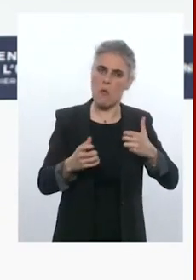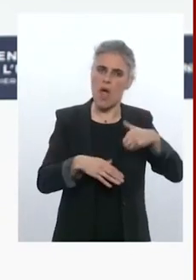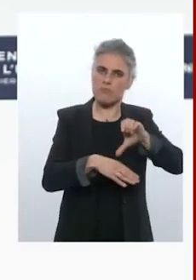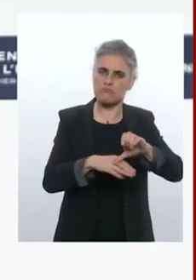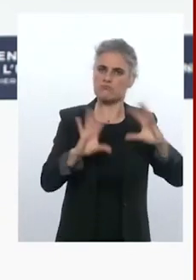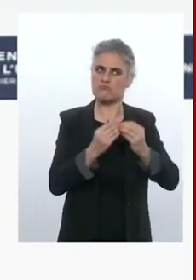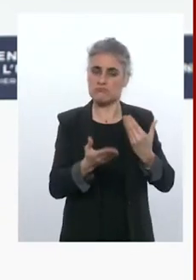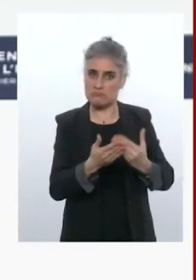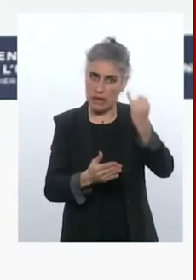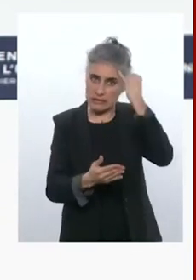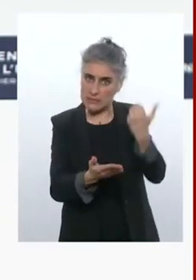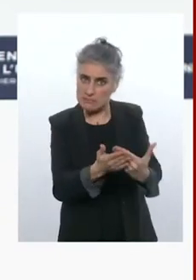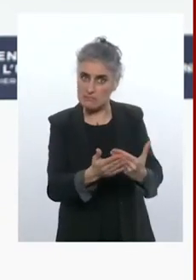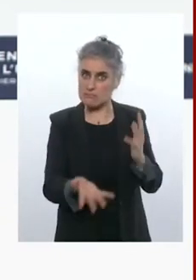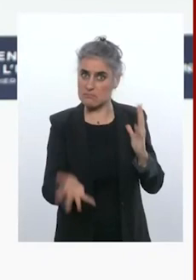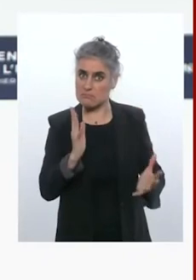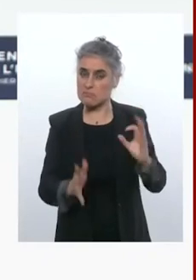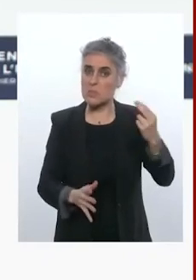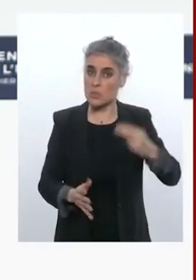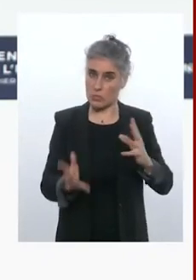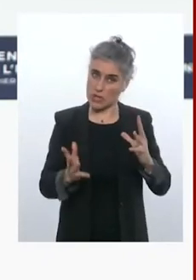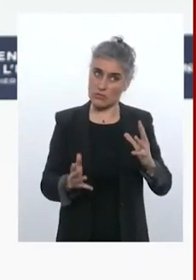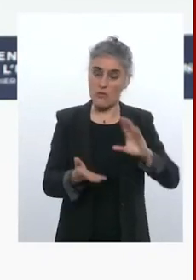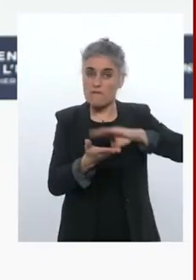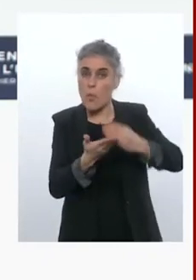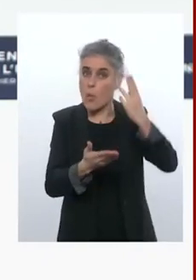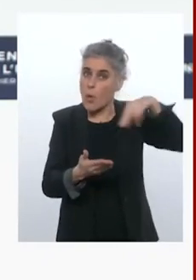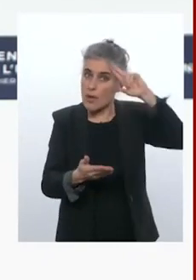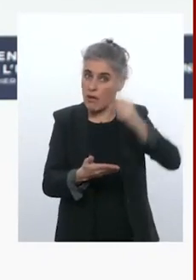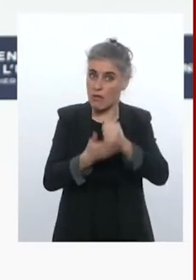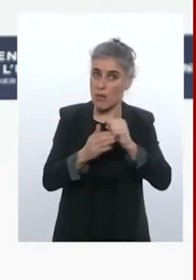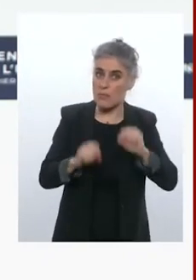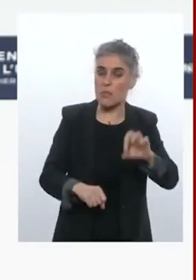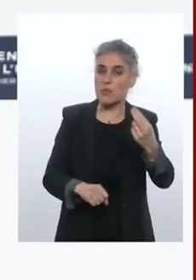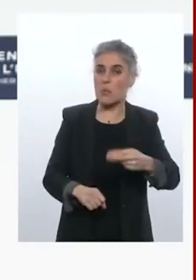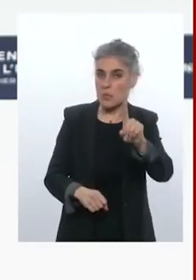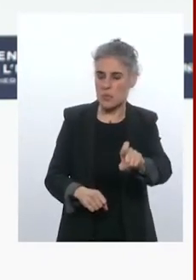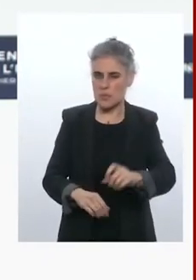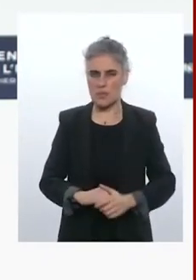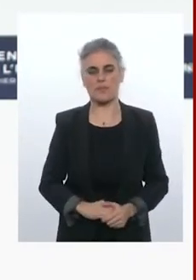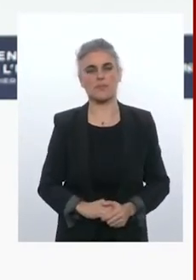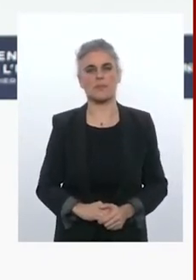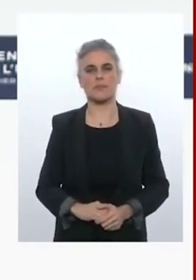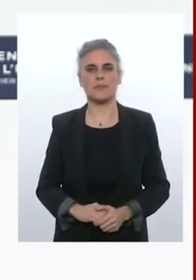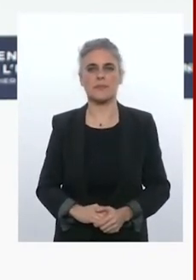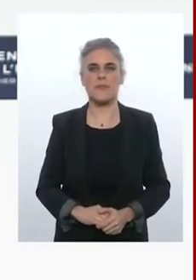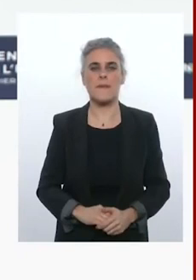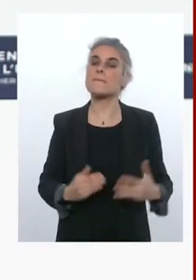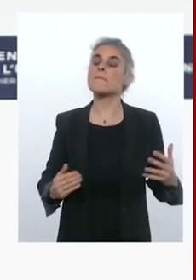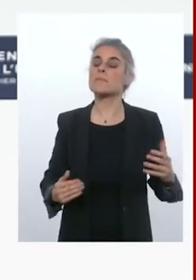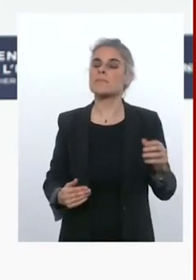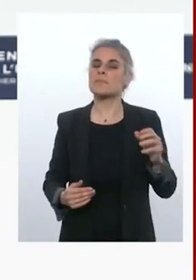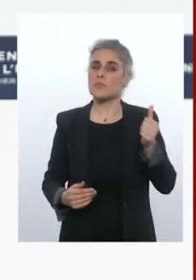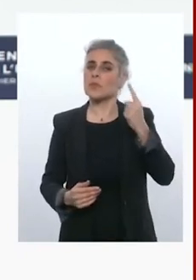'on ne pourrait pas passer par des fonds européens ? Merci. Sur la première question, tout a été évoqué ce soir de manière très